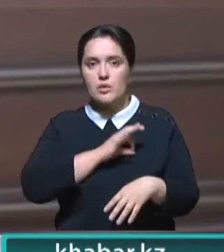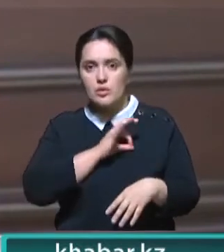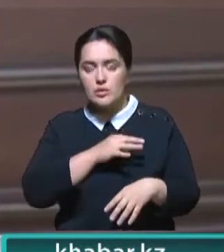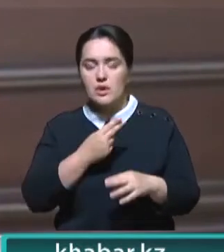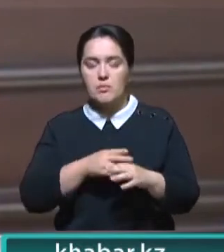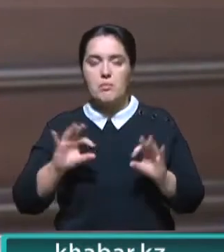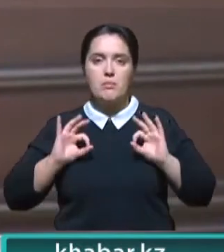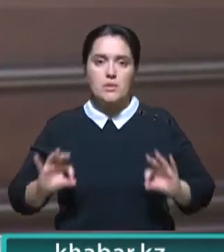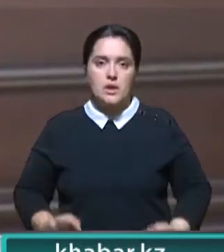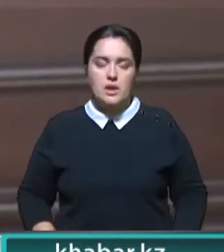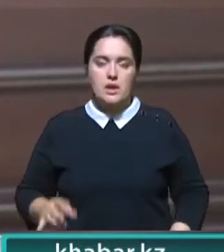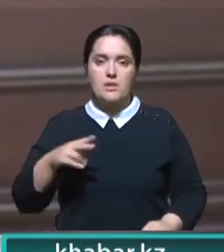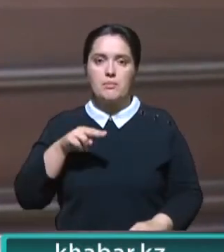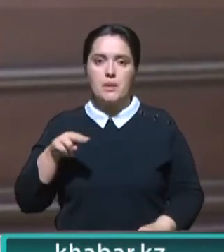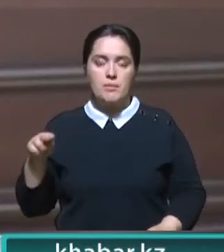органов прокуратуры и НПП Атамикен.